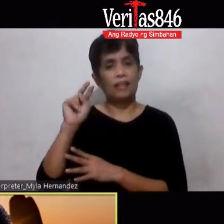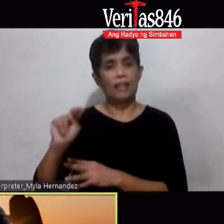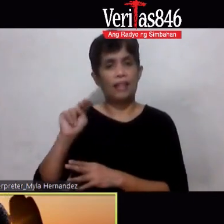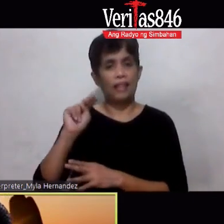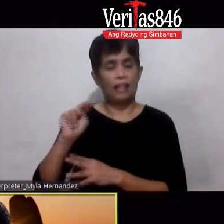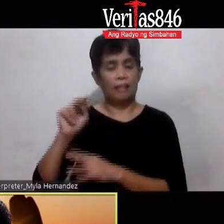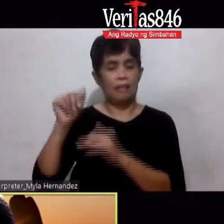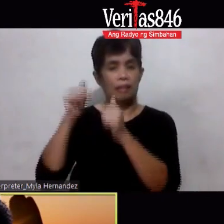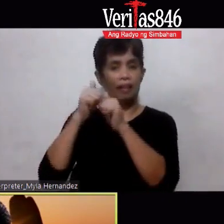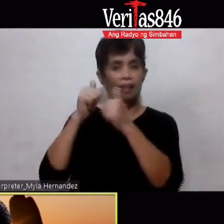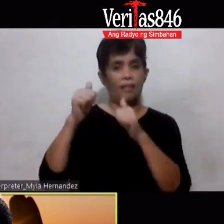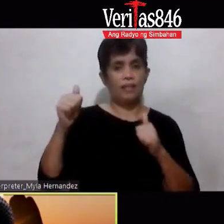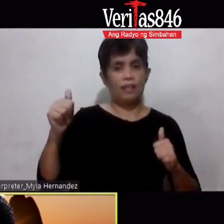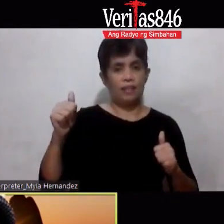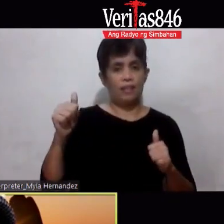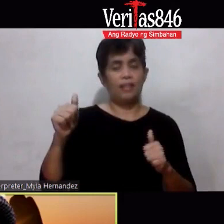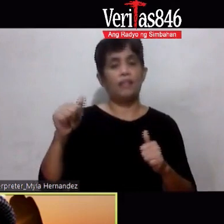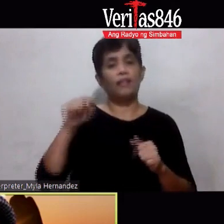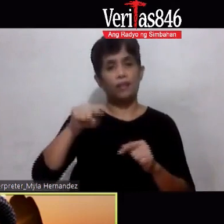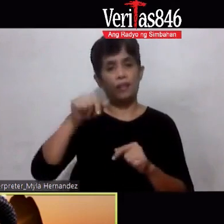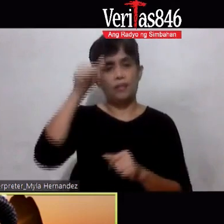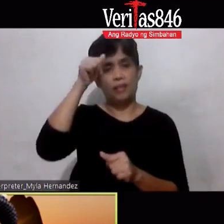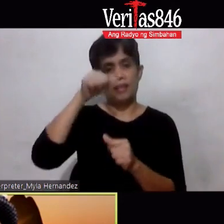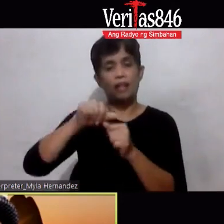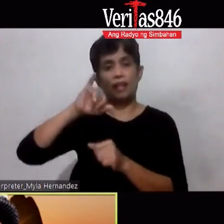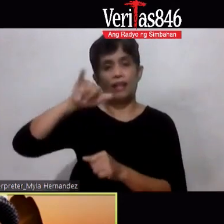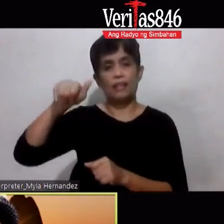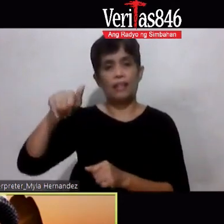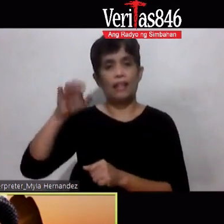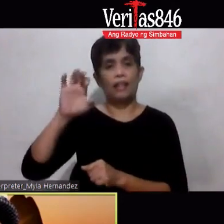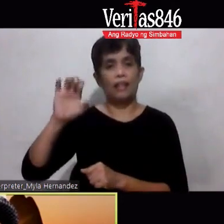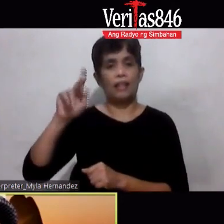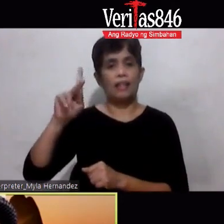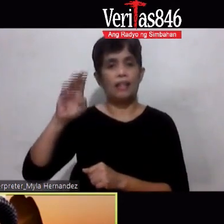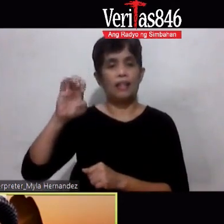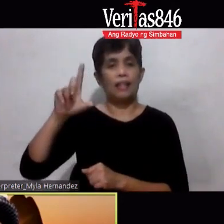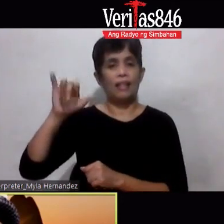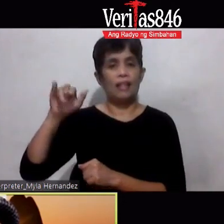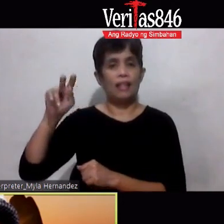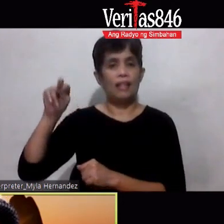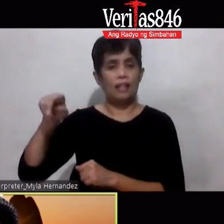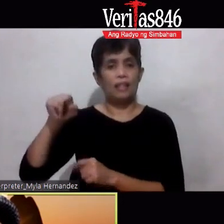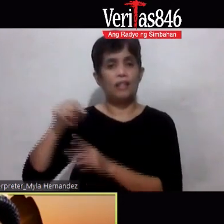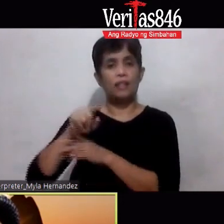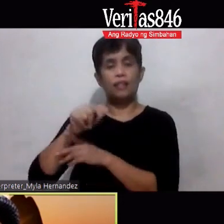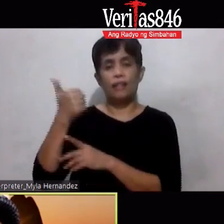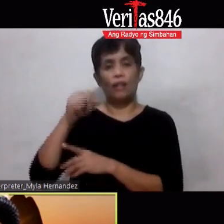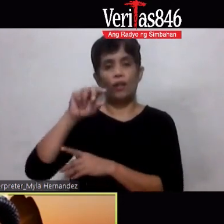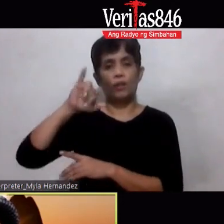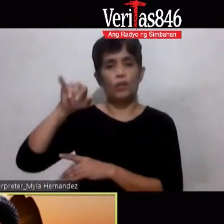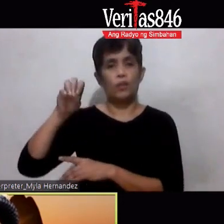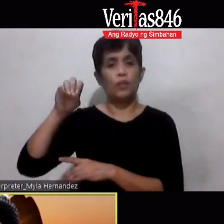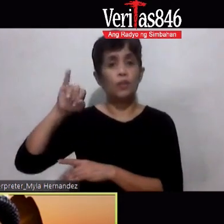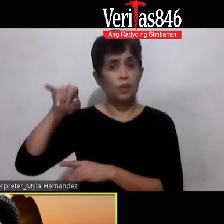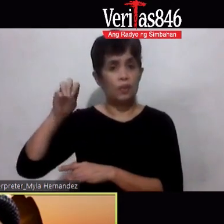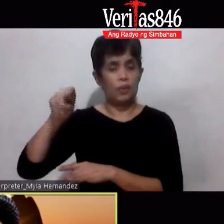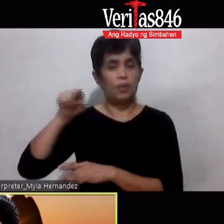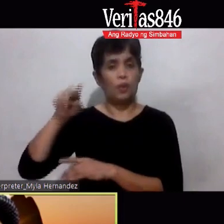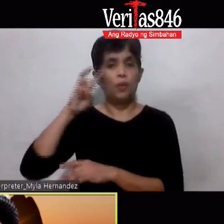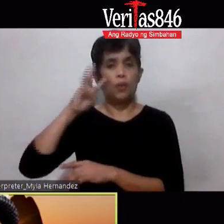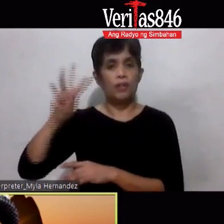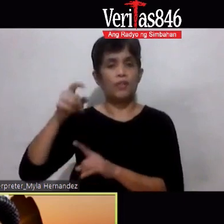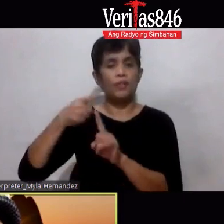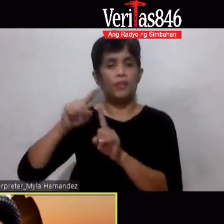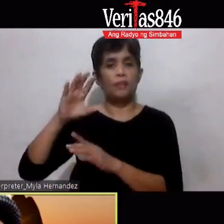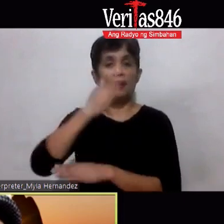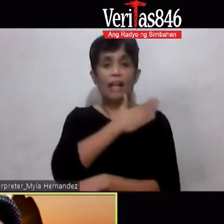iwasan ganun din ang pagpapaalala ni Jacqueline Puno si Judith Dumaging watching from Canada wow and si Alice Uy